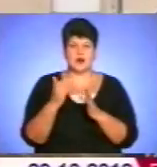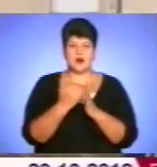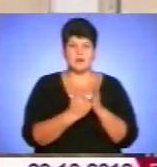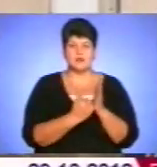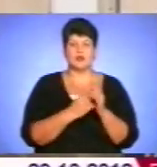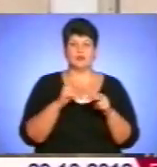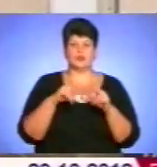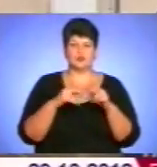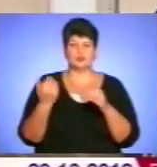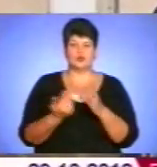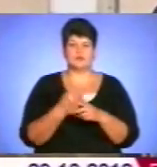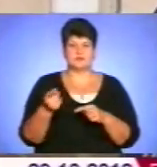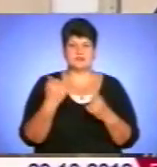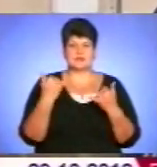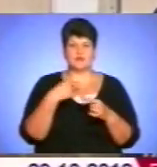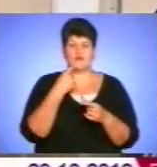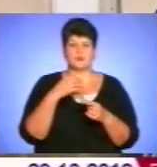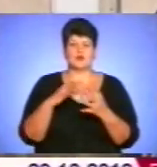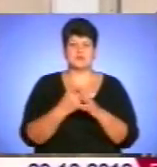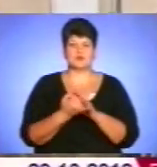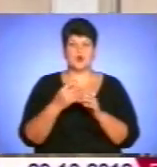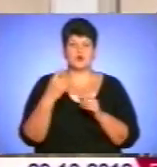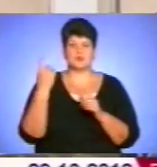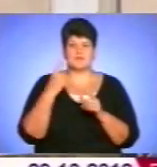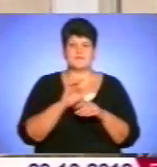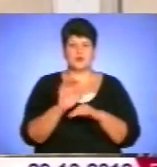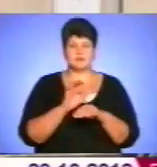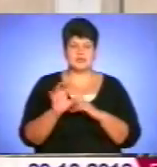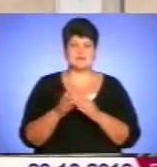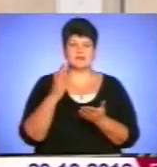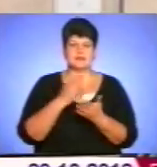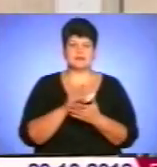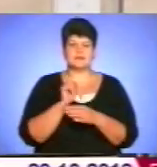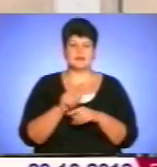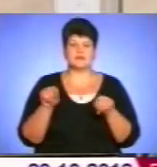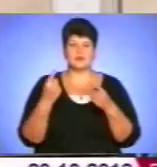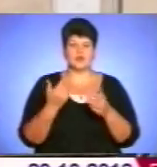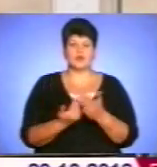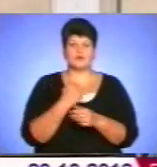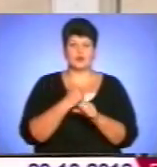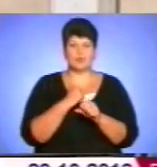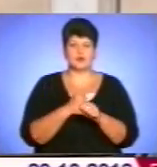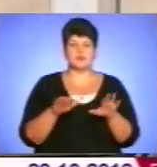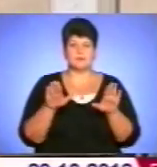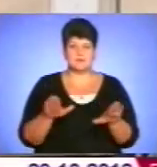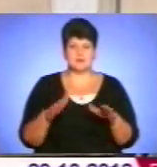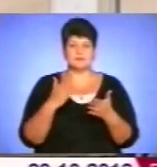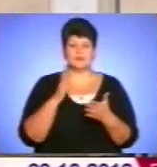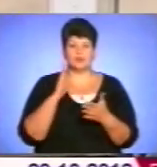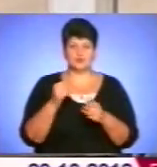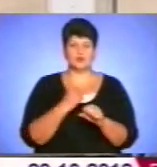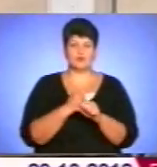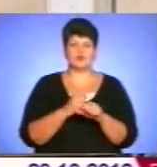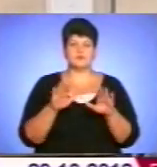сільськогосподарського виробництва, стоїть завдання створення нових робочих місць, тому що якщо будуть робочі місця, буде